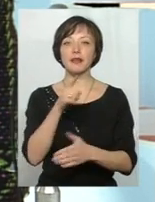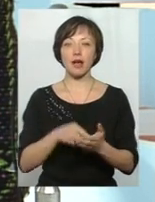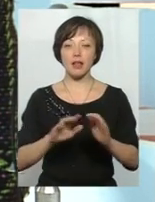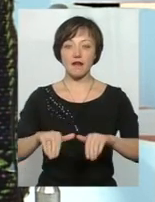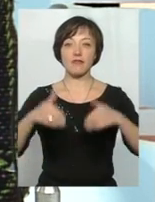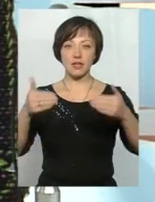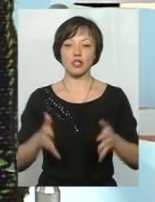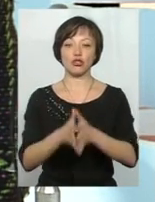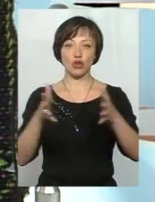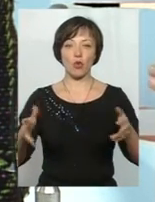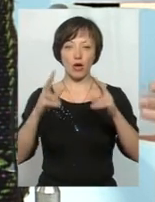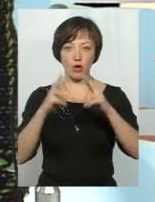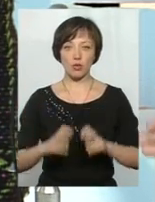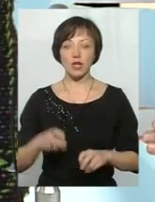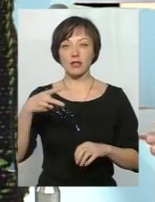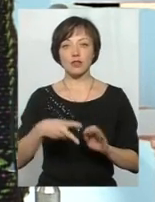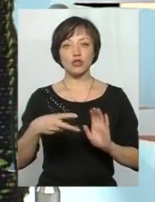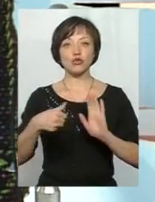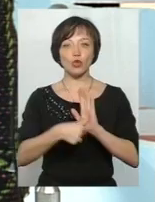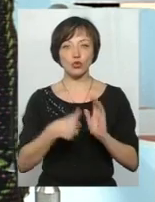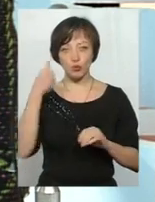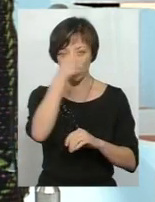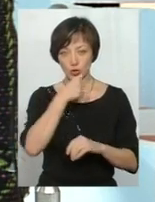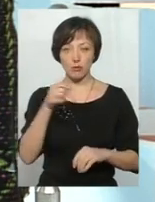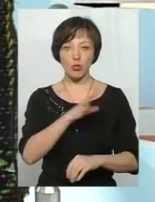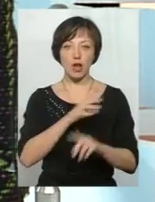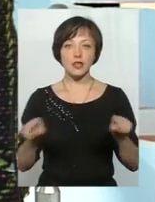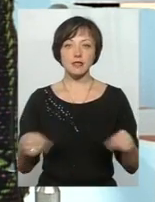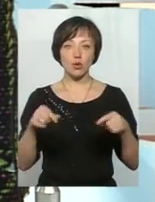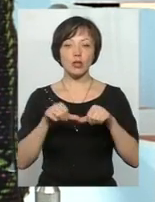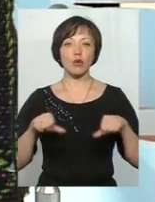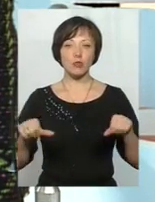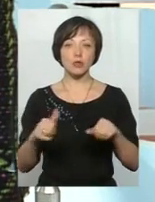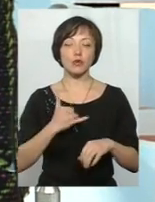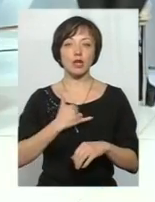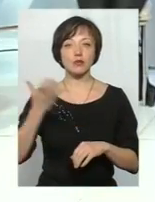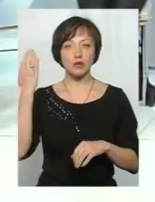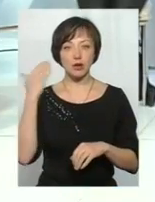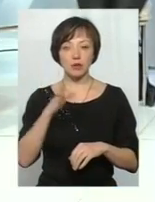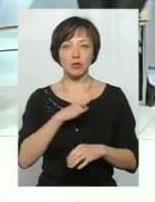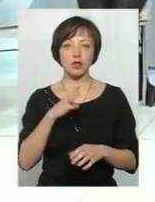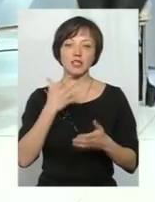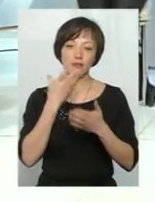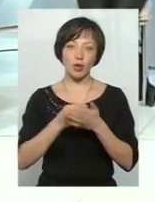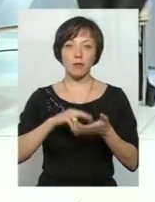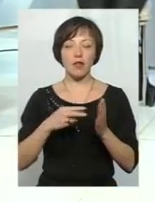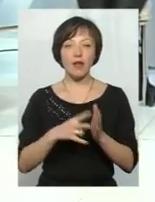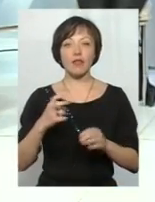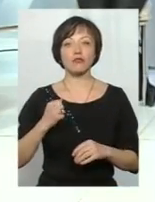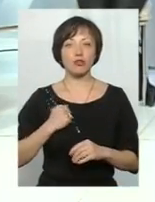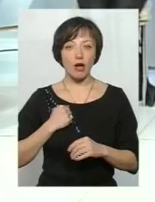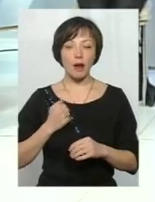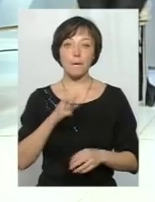такий широкий розгляд. Ми десь в 2006 році була створена комісія, в нас були в той час свої напрацювання, але, на жаль,